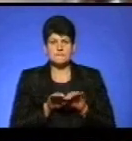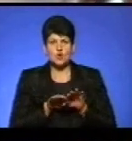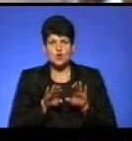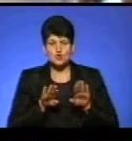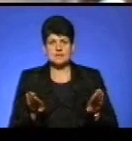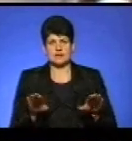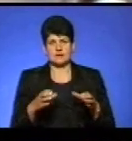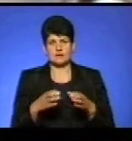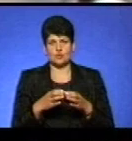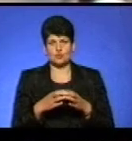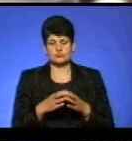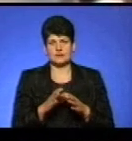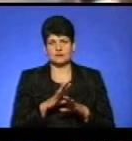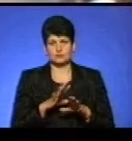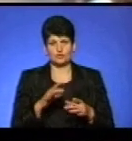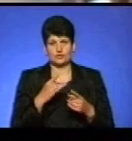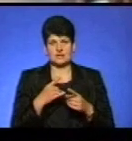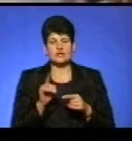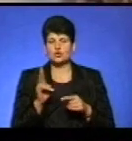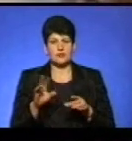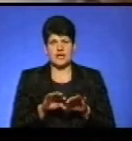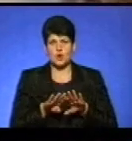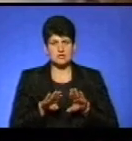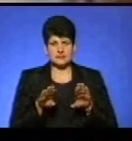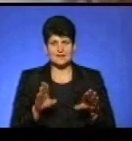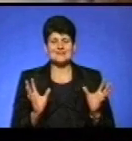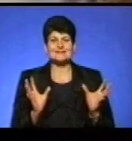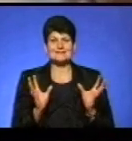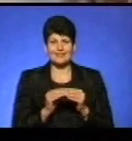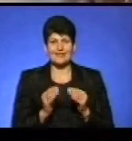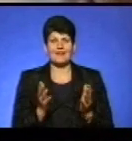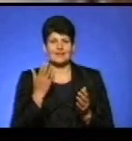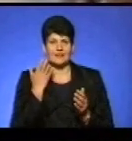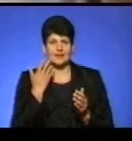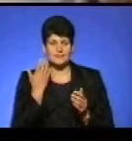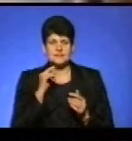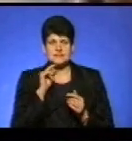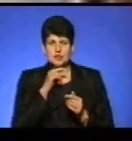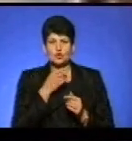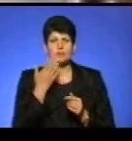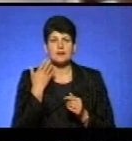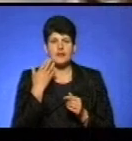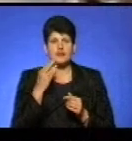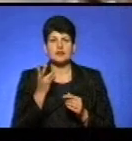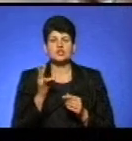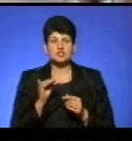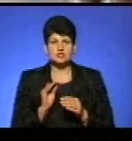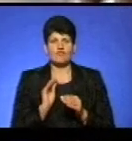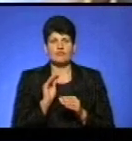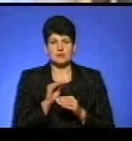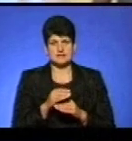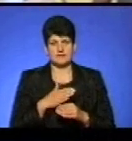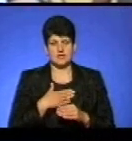групи вже стояти не буде, ніхто їх не роз'єднає, тому що з'єднати легше. Зекономити легше, ніж вкласти в наших